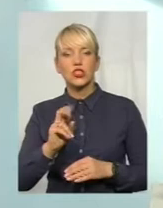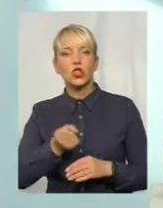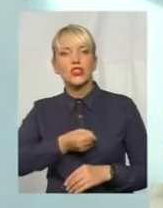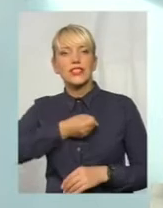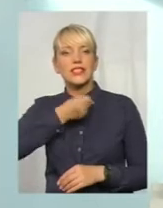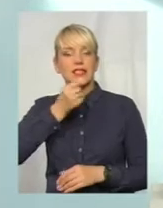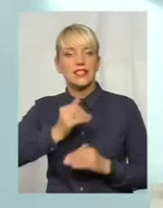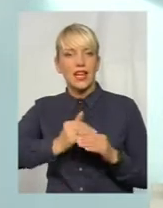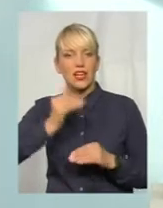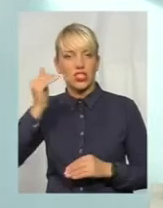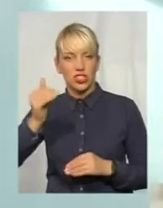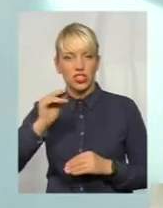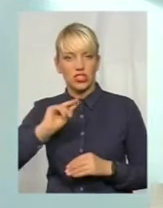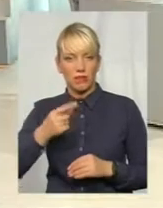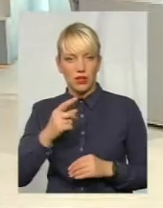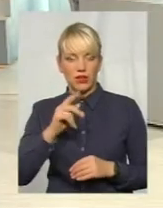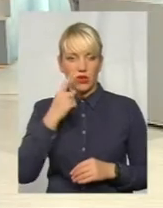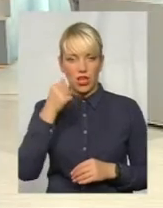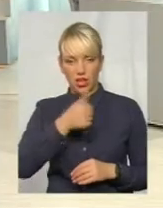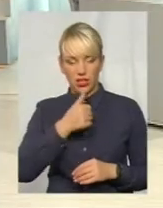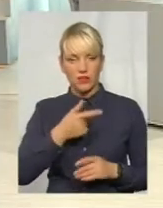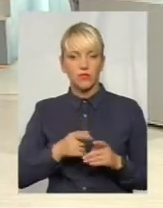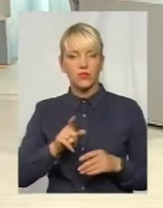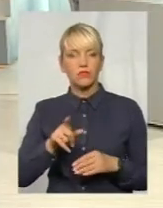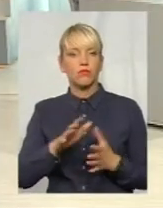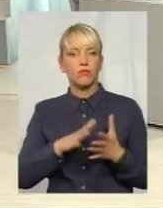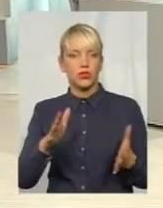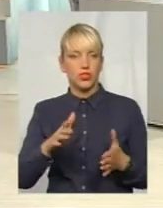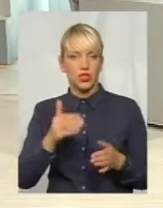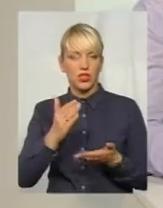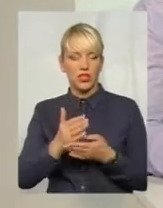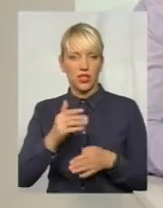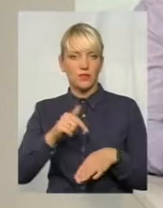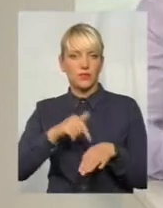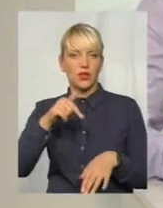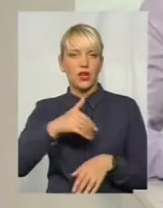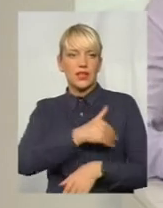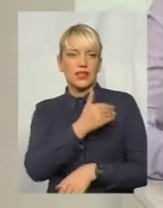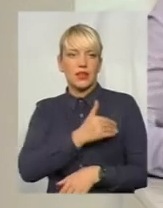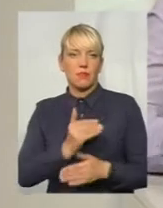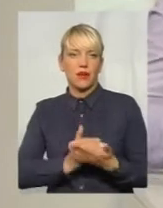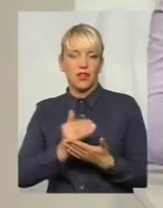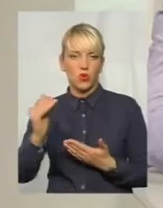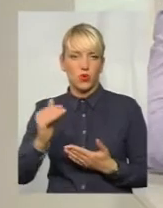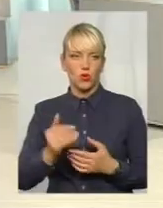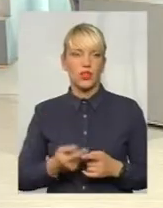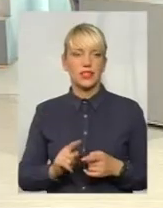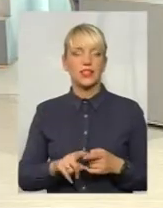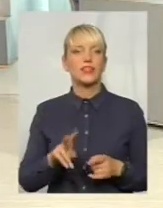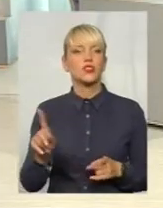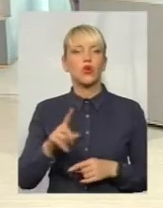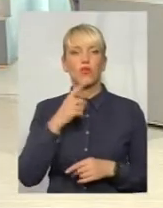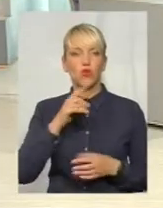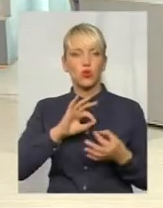серйозніша в вигляді температурних і больових реакцій. Це те, що батьки називають ускладнення після щеплення. Так, це